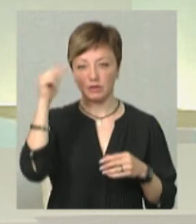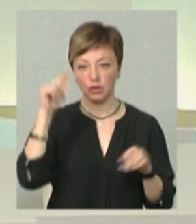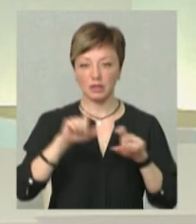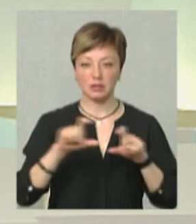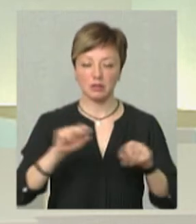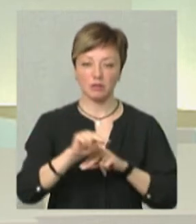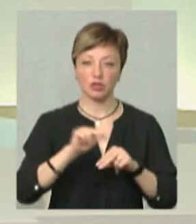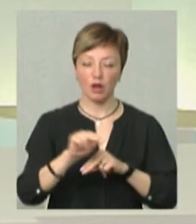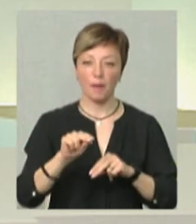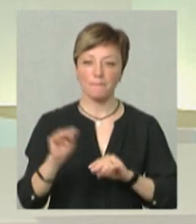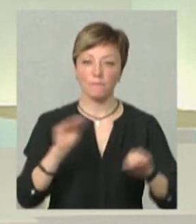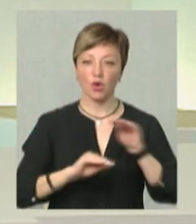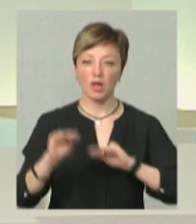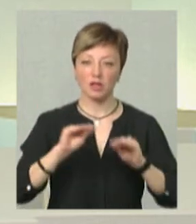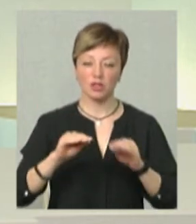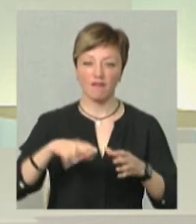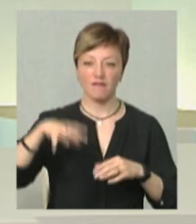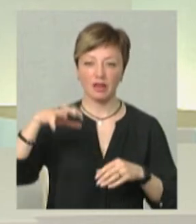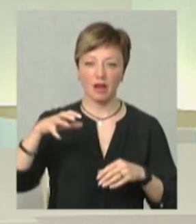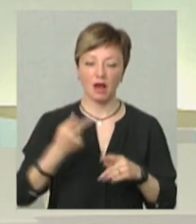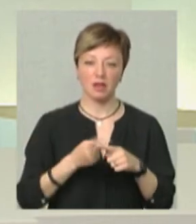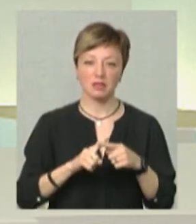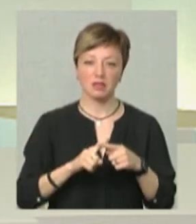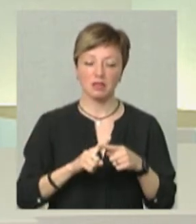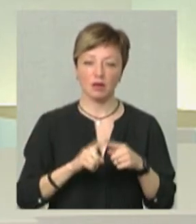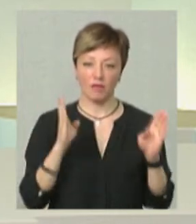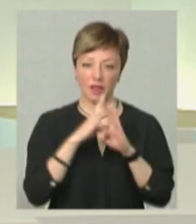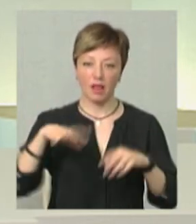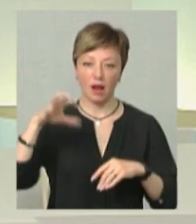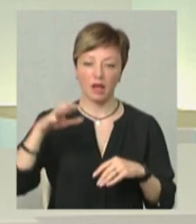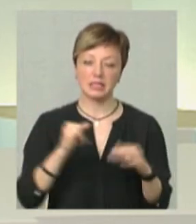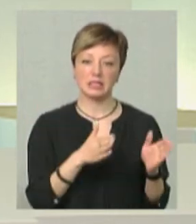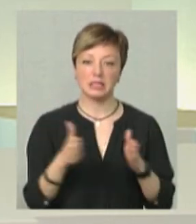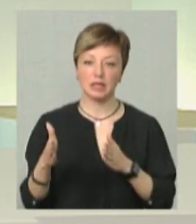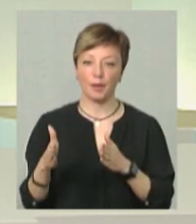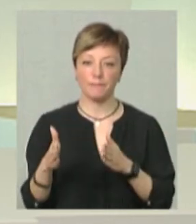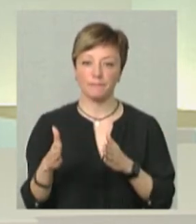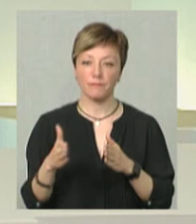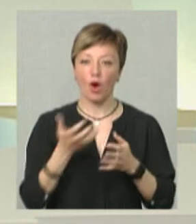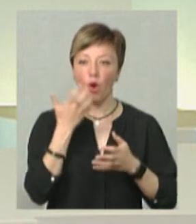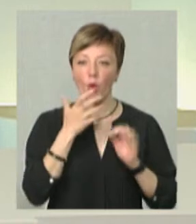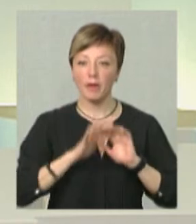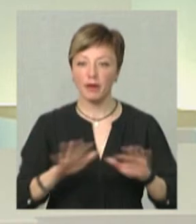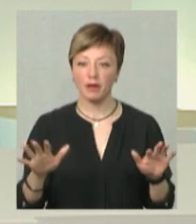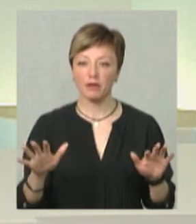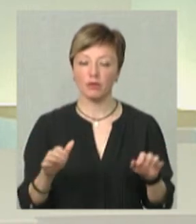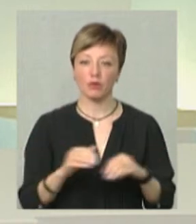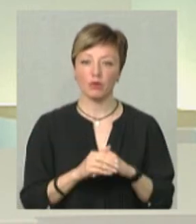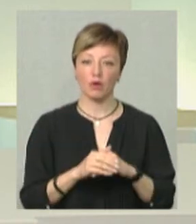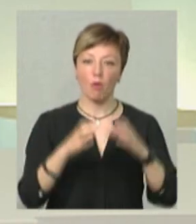Вони навчають зараз монтажників вентиляції, наприклад, і монтажників систем обігріву,